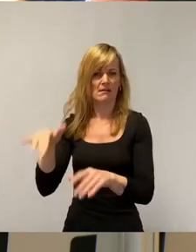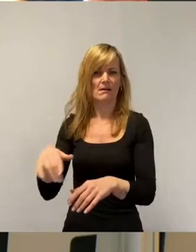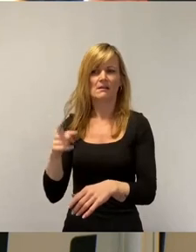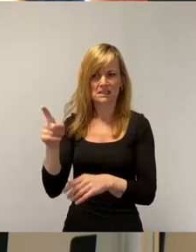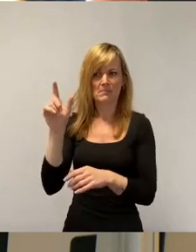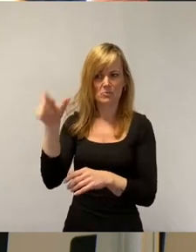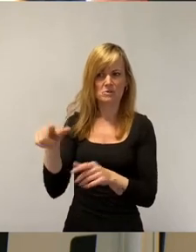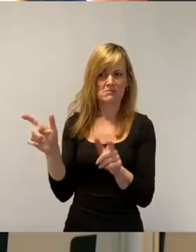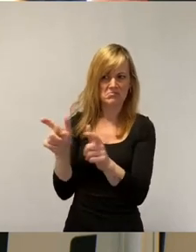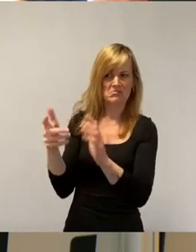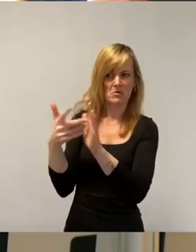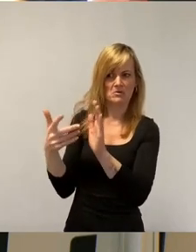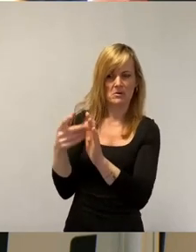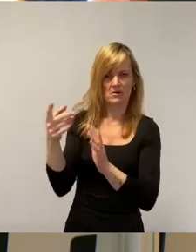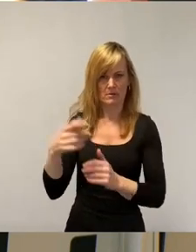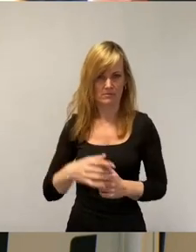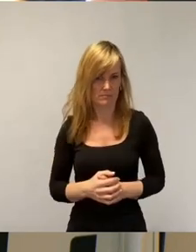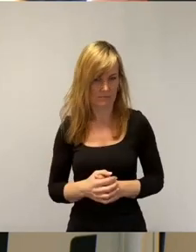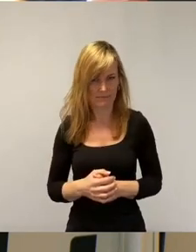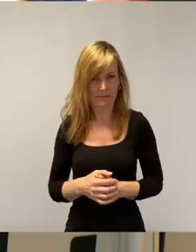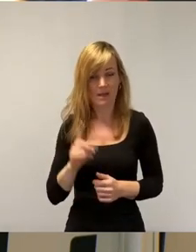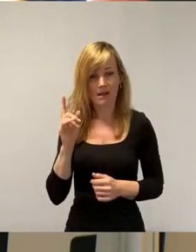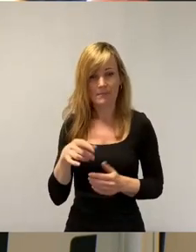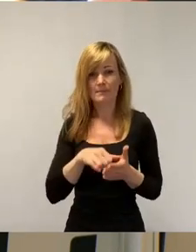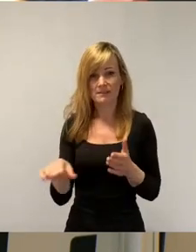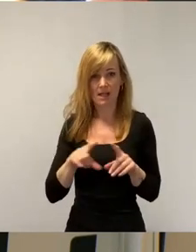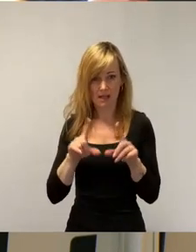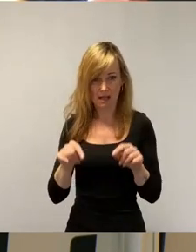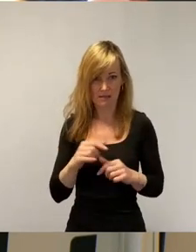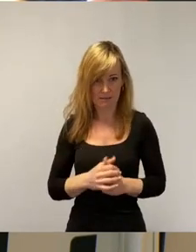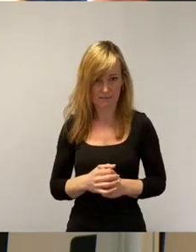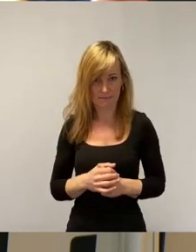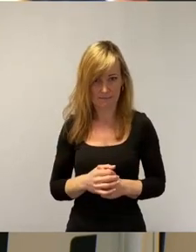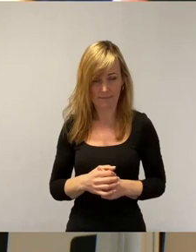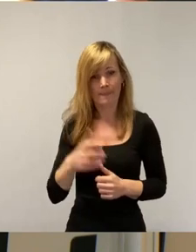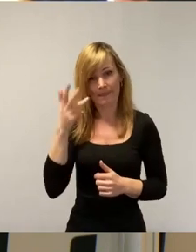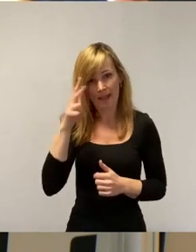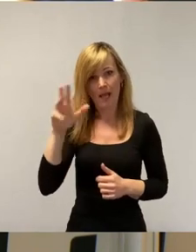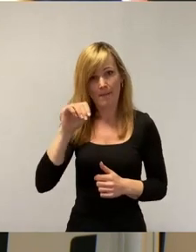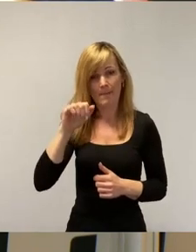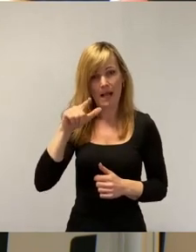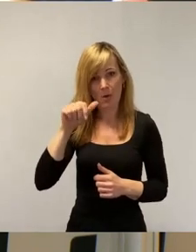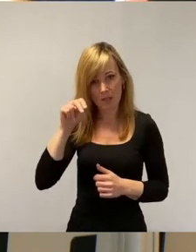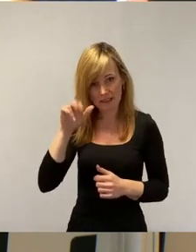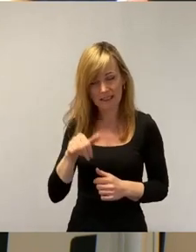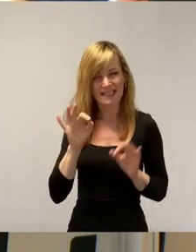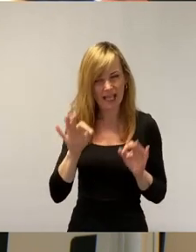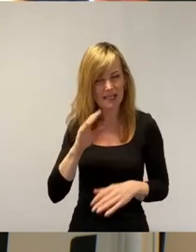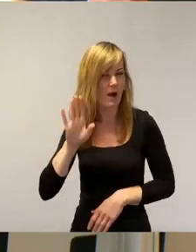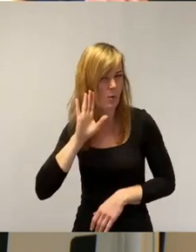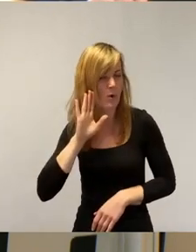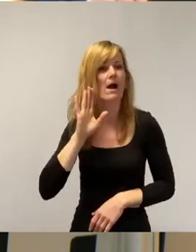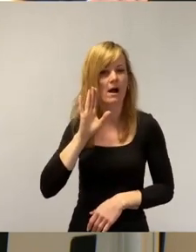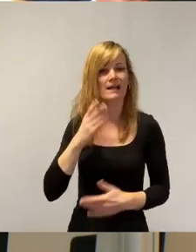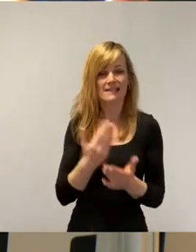Aber die Bezahlkarte, und wenn Sie Herrn Maloney genau zugehört haben, ist ein Einstieg